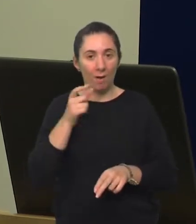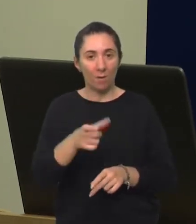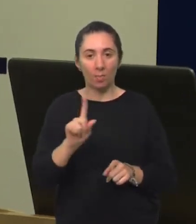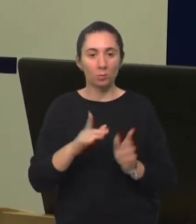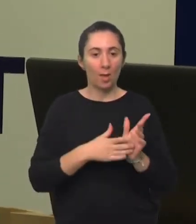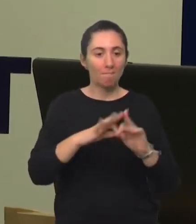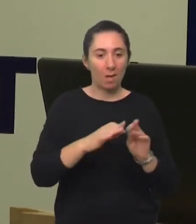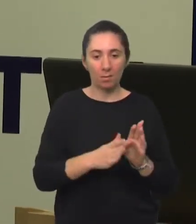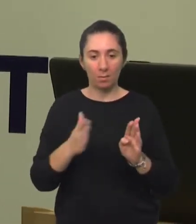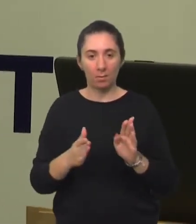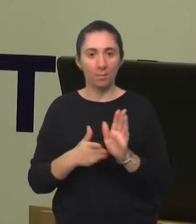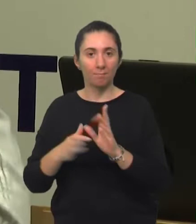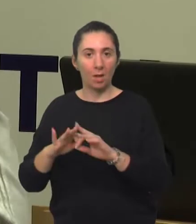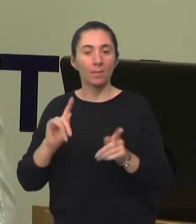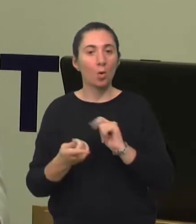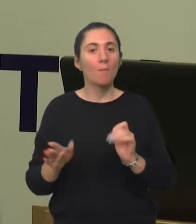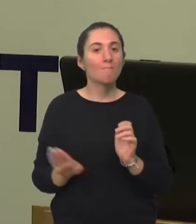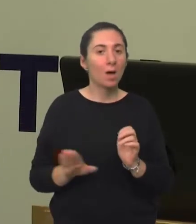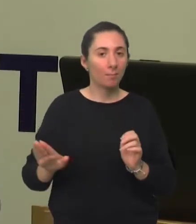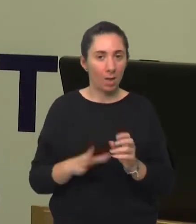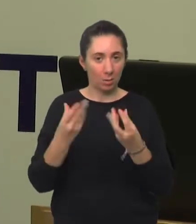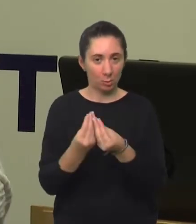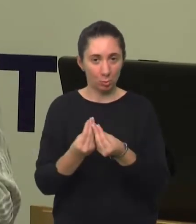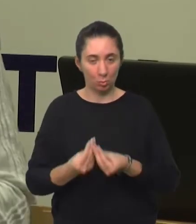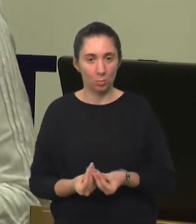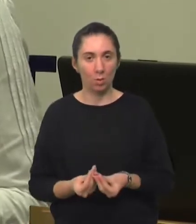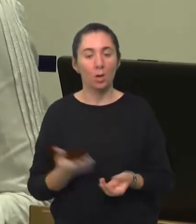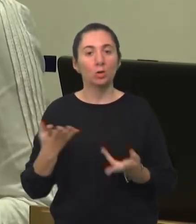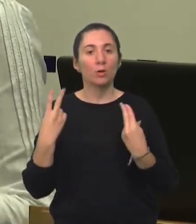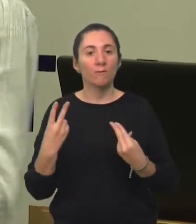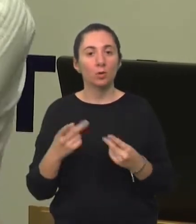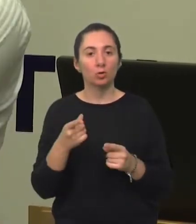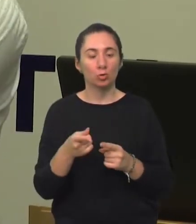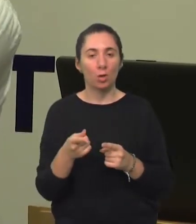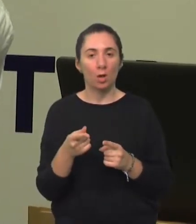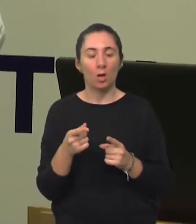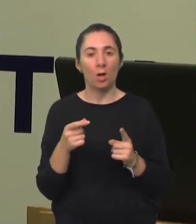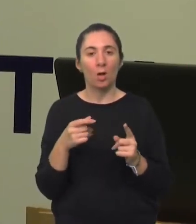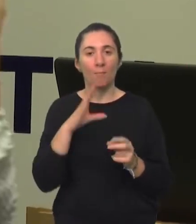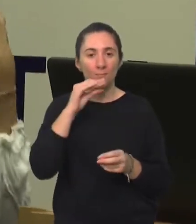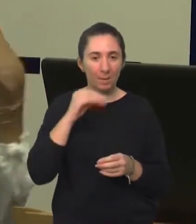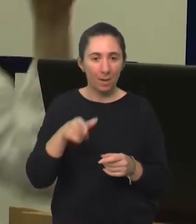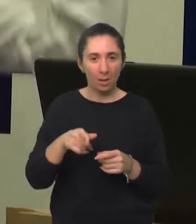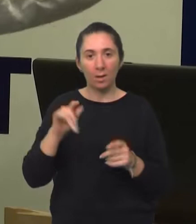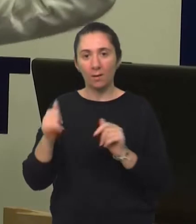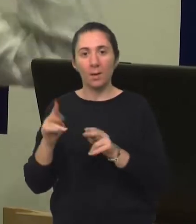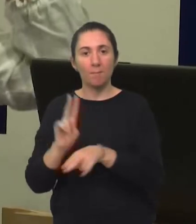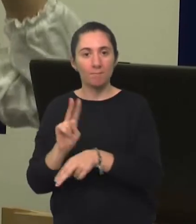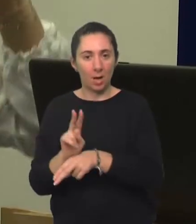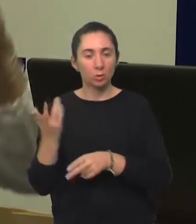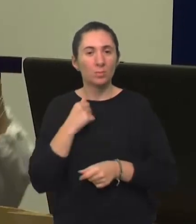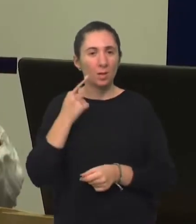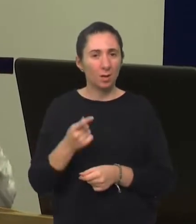I ono što je još važnije od kanoničkog brbljanja je pažnja. I to je združena pažnja. Kada sam vam stavila onaj